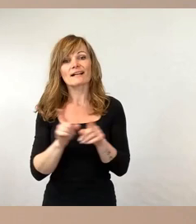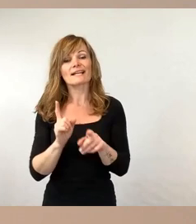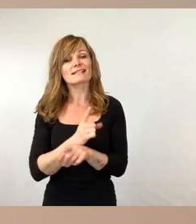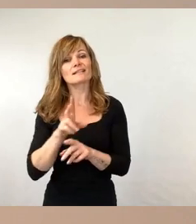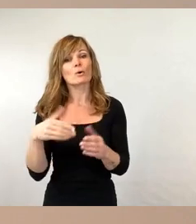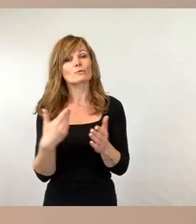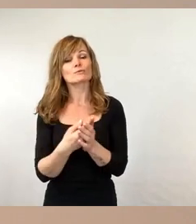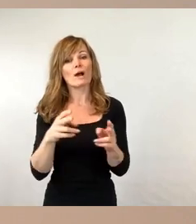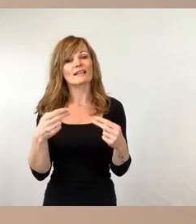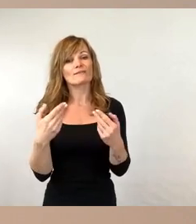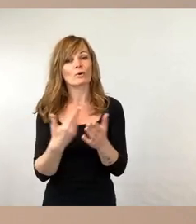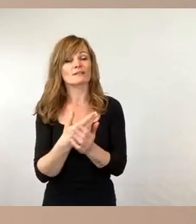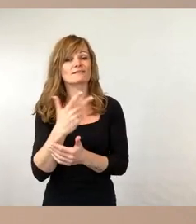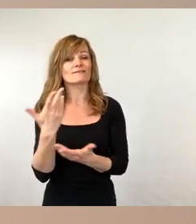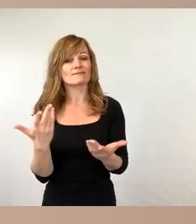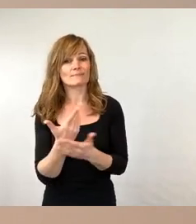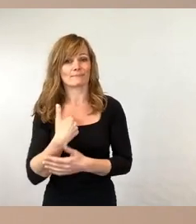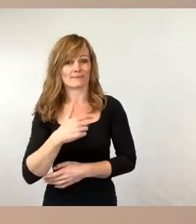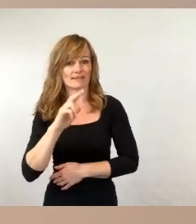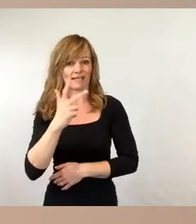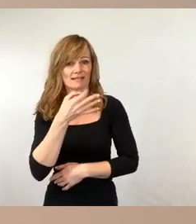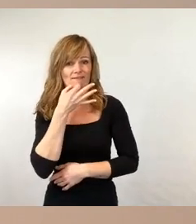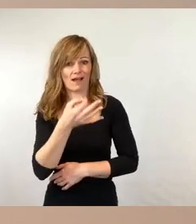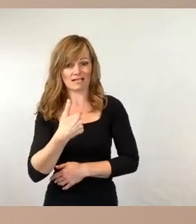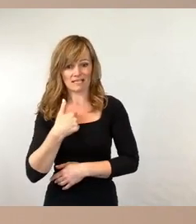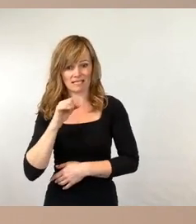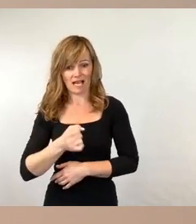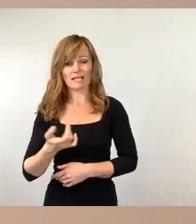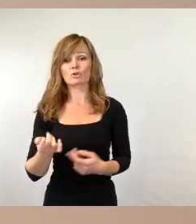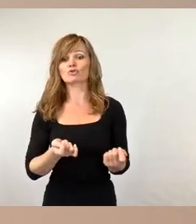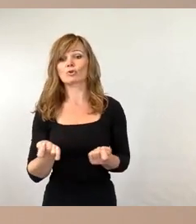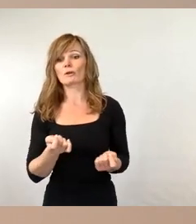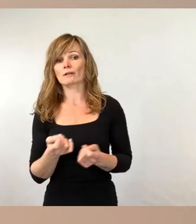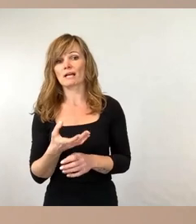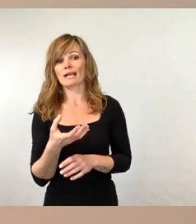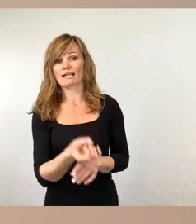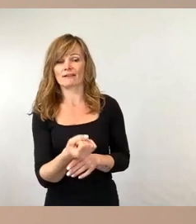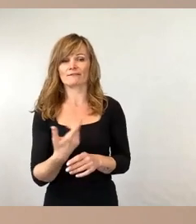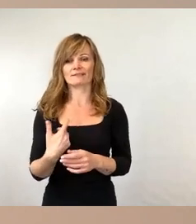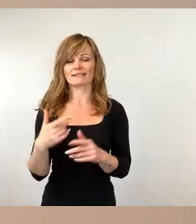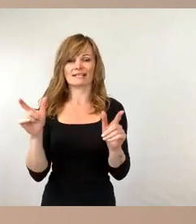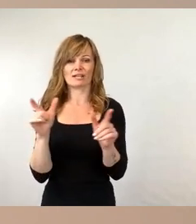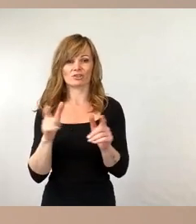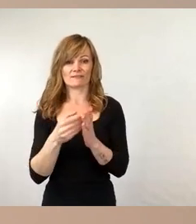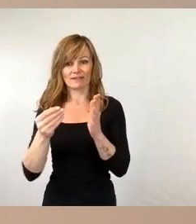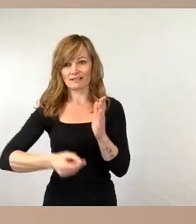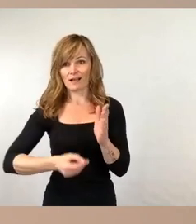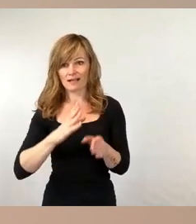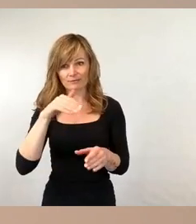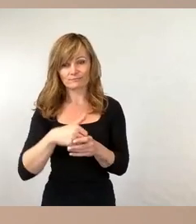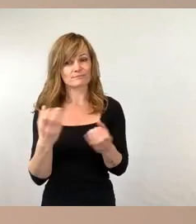dritte Frage, in wie weit ich steuernd eingreifen kann. Da ist im Gesellschaftervertrag ganz klar geregelt, das gilt übrigens für alle